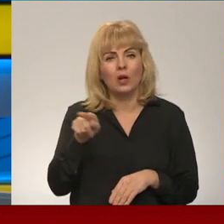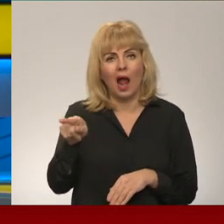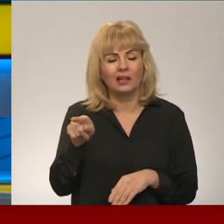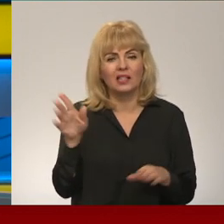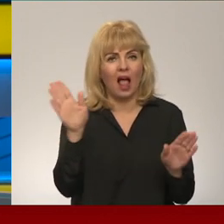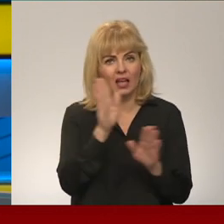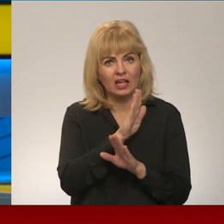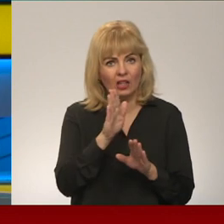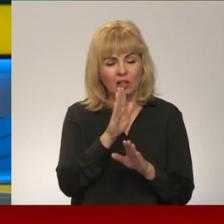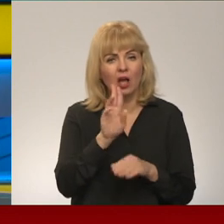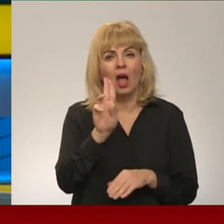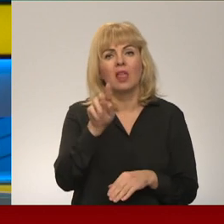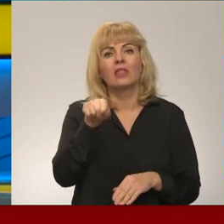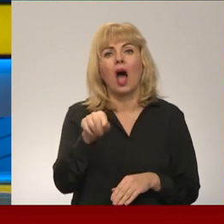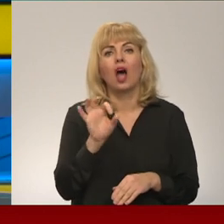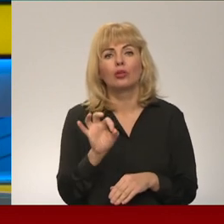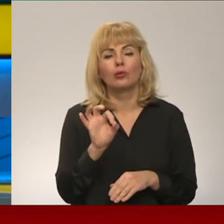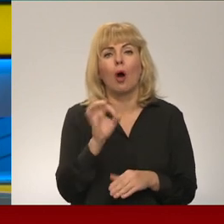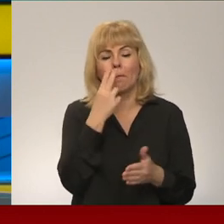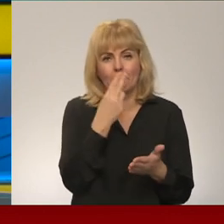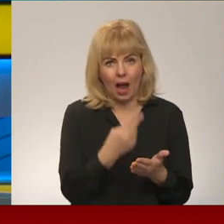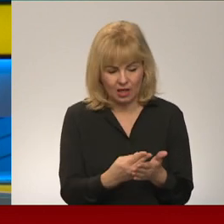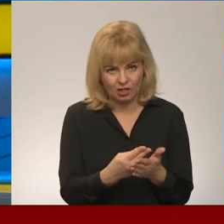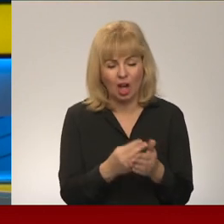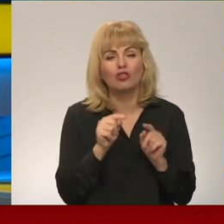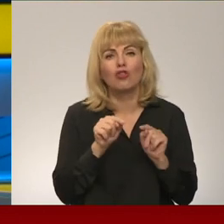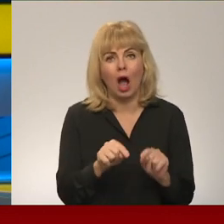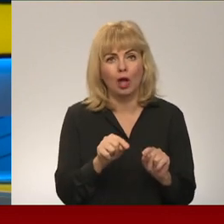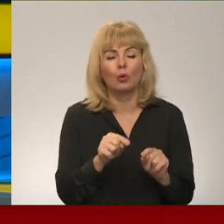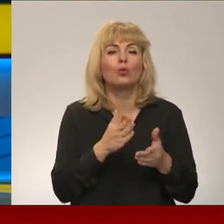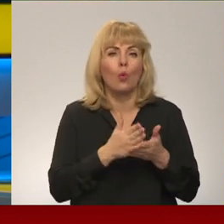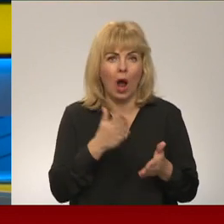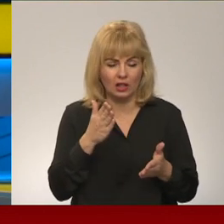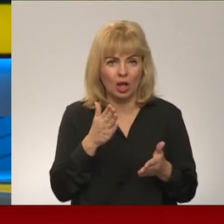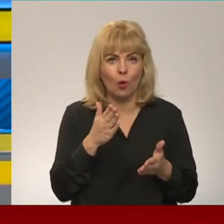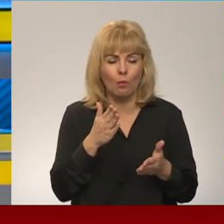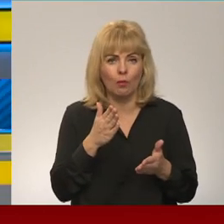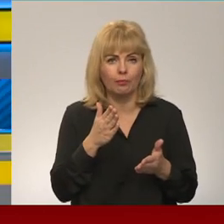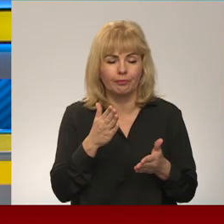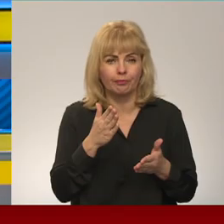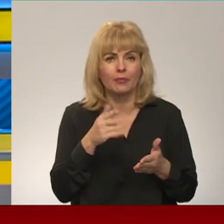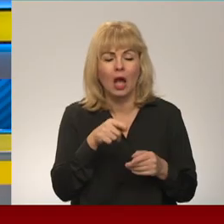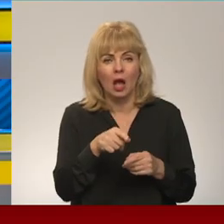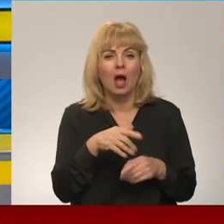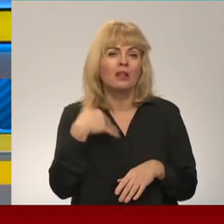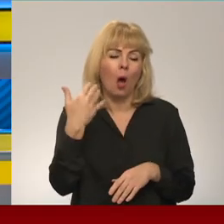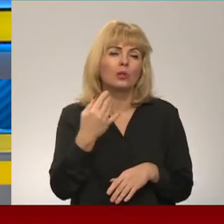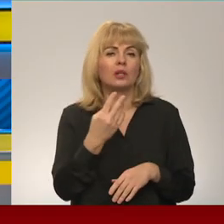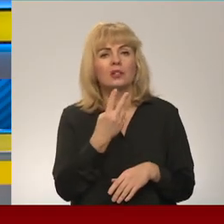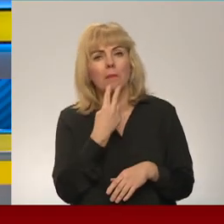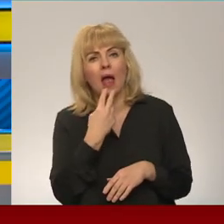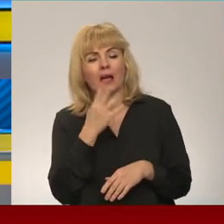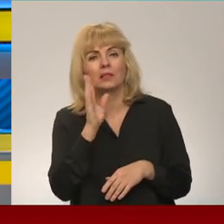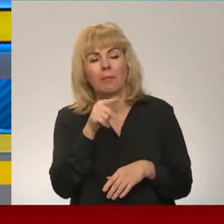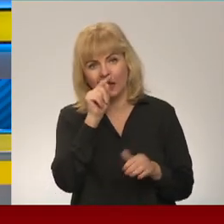NATO paredzēja šādu notikumu attīstību, daudz smējās par izlūku dienestiem,